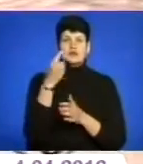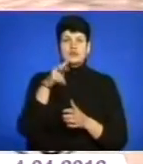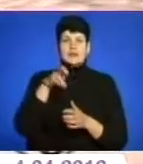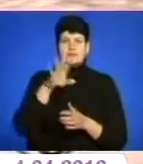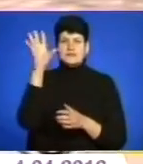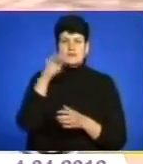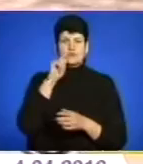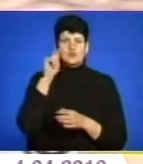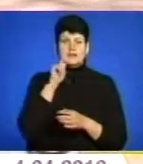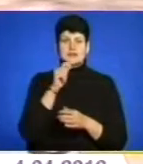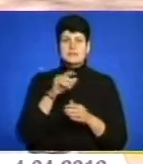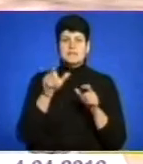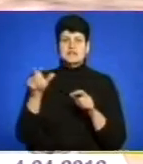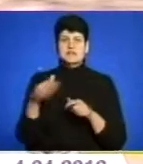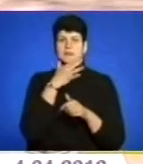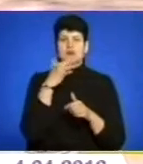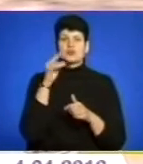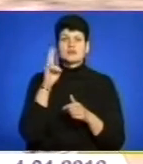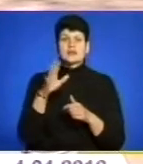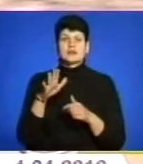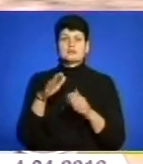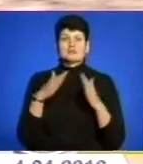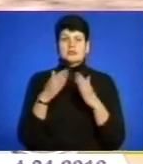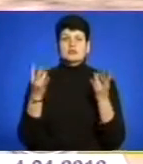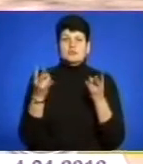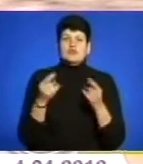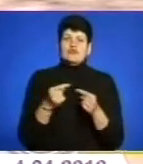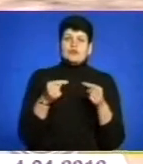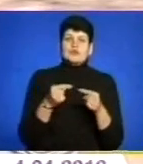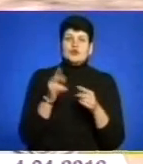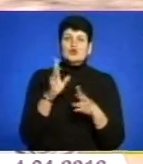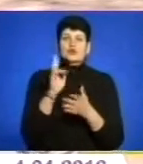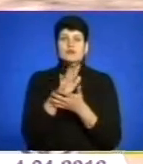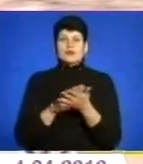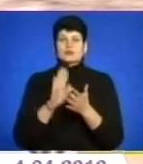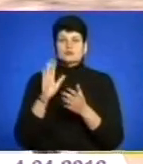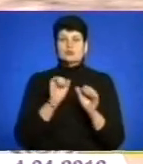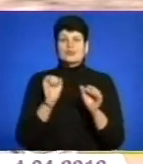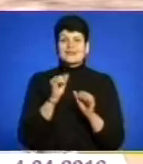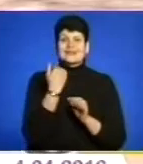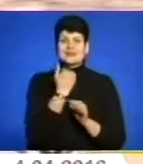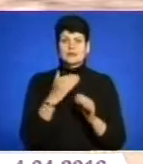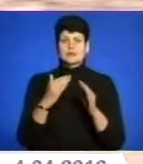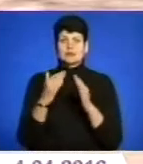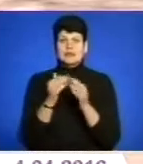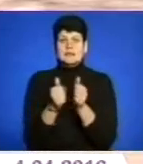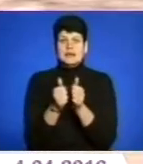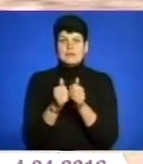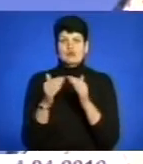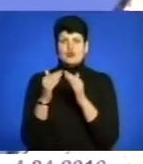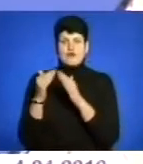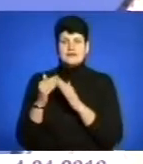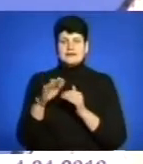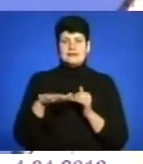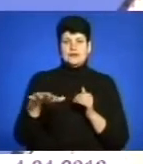українцям, мешканцям багатоквартирних будинків потрібно визначитися, хто надалі буде управителем їхніх будинків та прибудинкових територій.